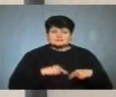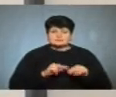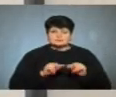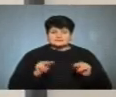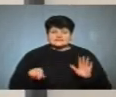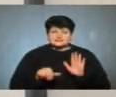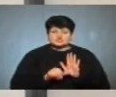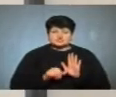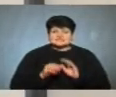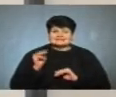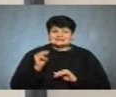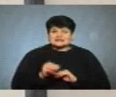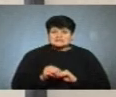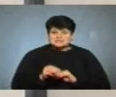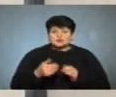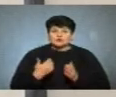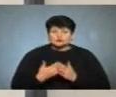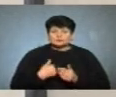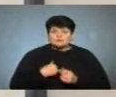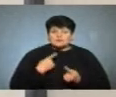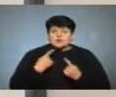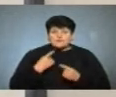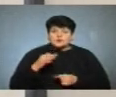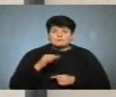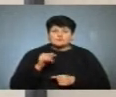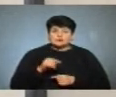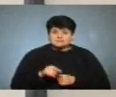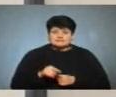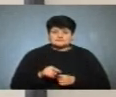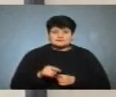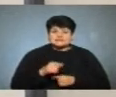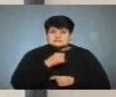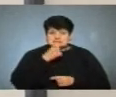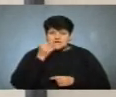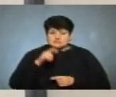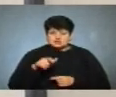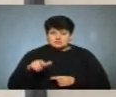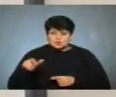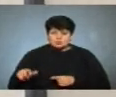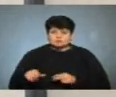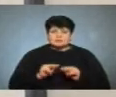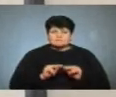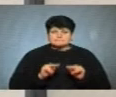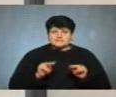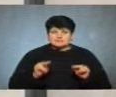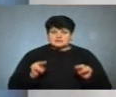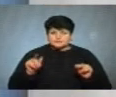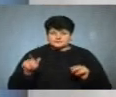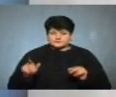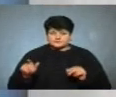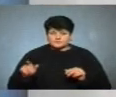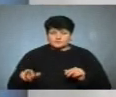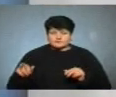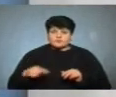майже 6 тисяч. Тобто ми говоримо про те, що старші люди, тобто педагогічні працівники... Так, це ми